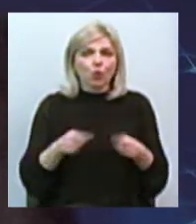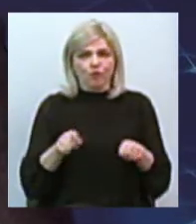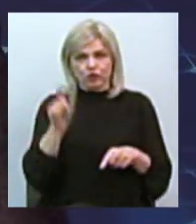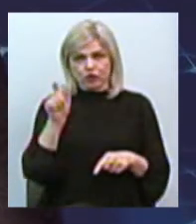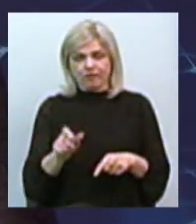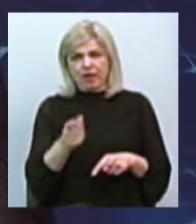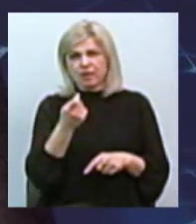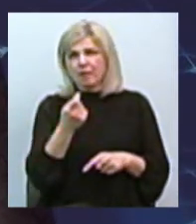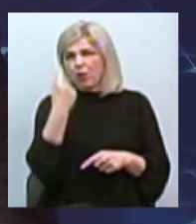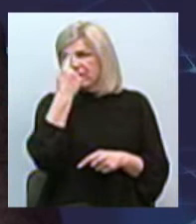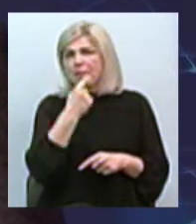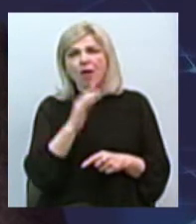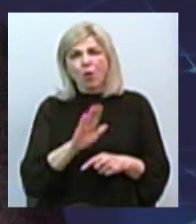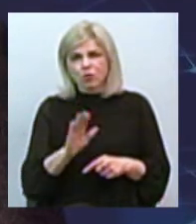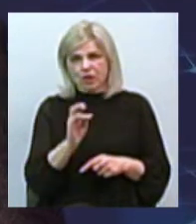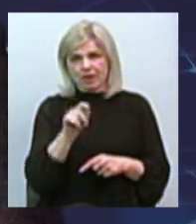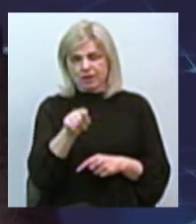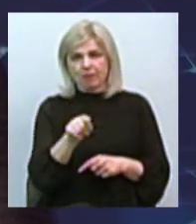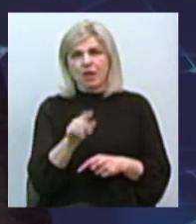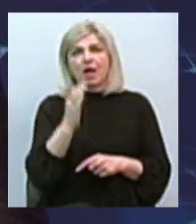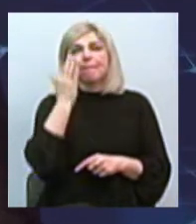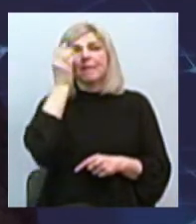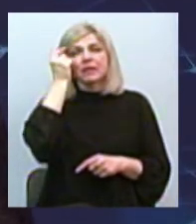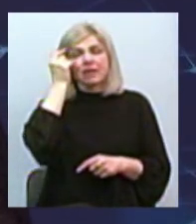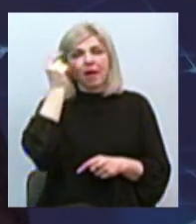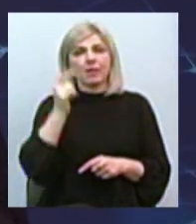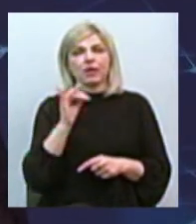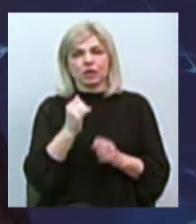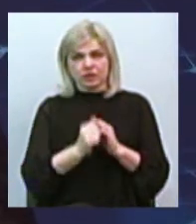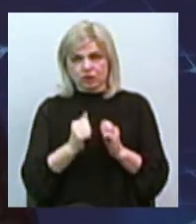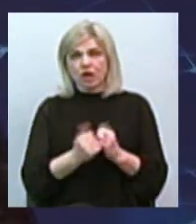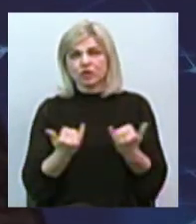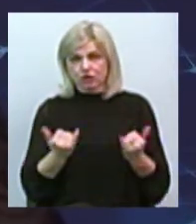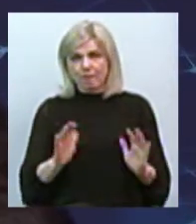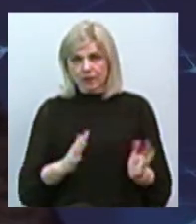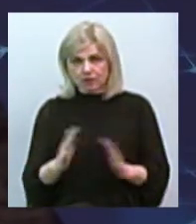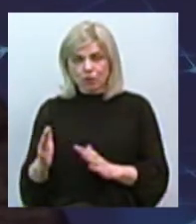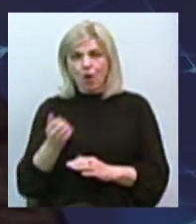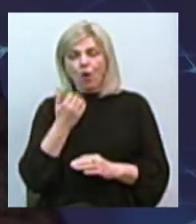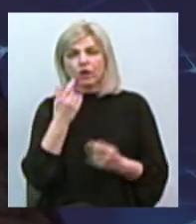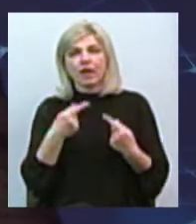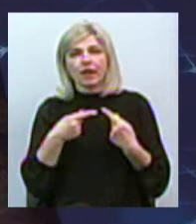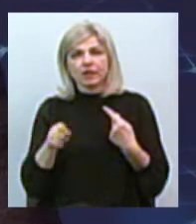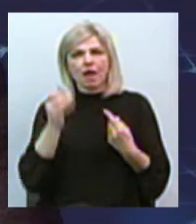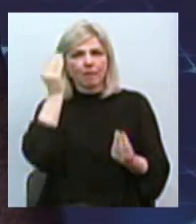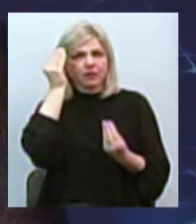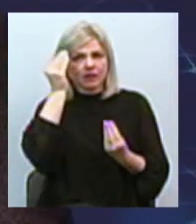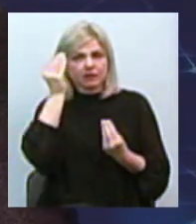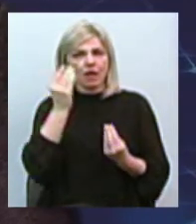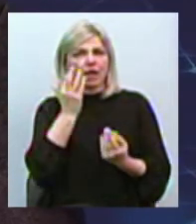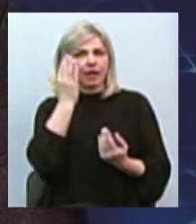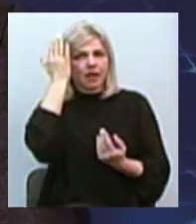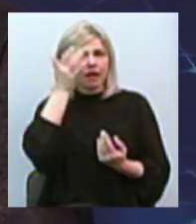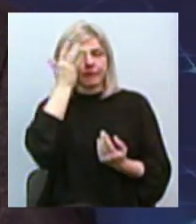непохожого на тебе, с іними даже мислями, а сьогодні це дуже часто відбувається, коли інша позиція, ідейна,